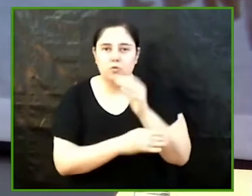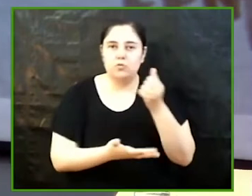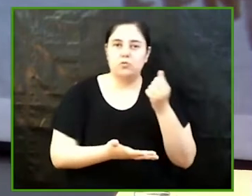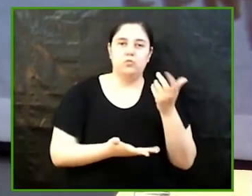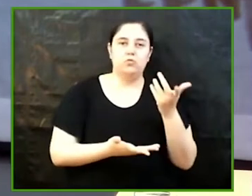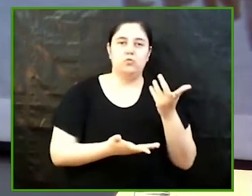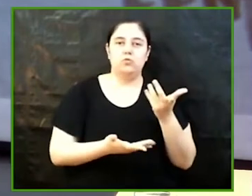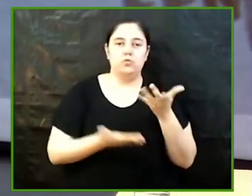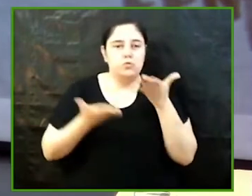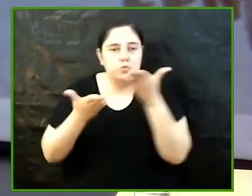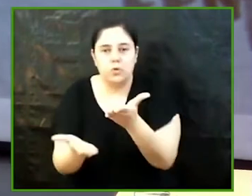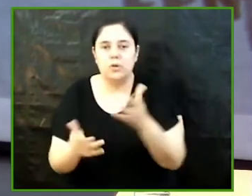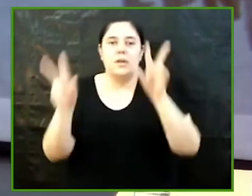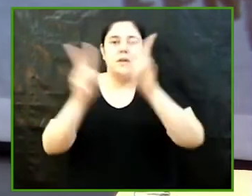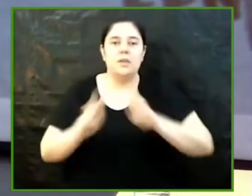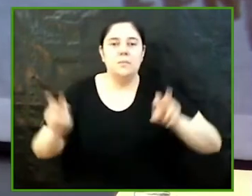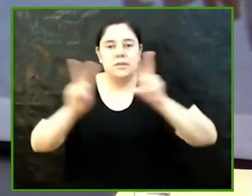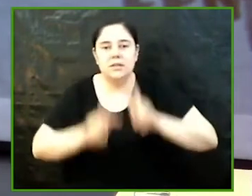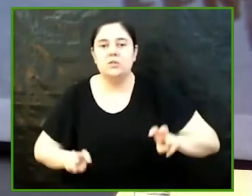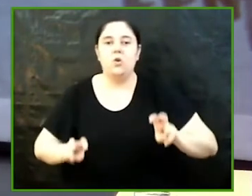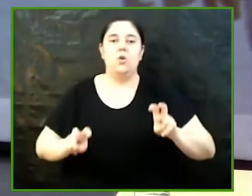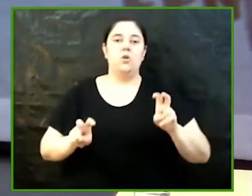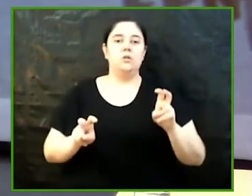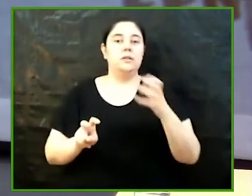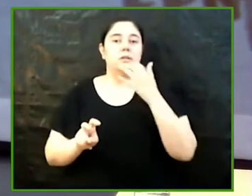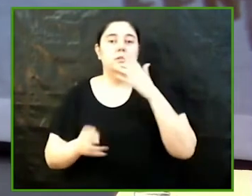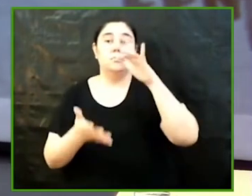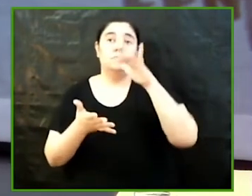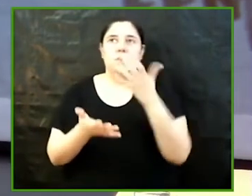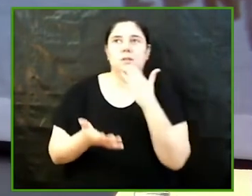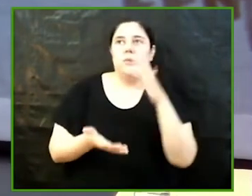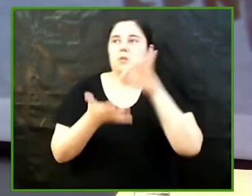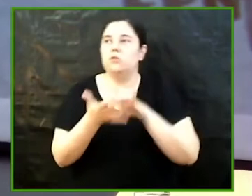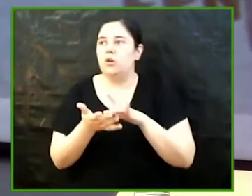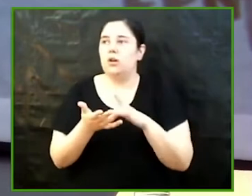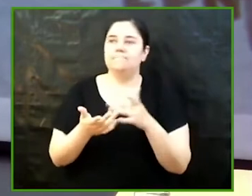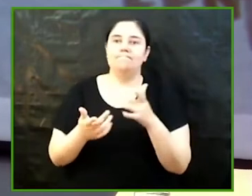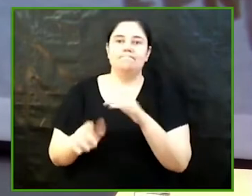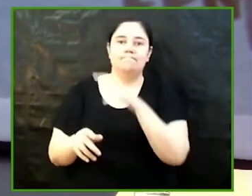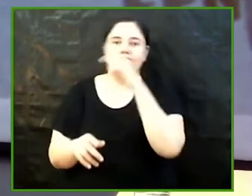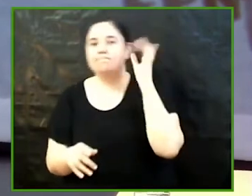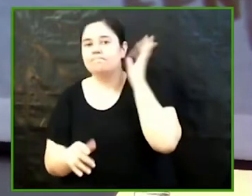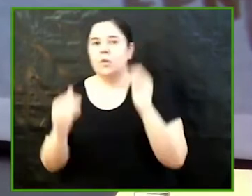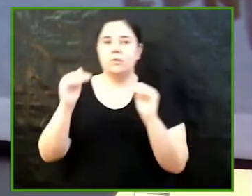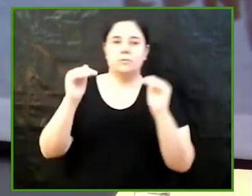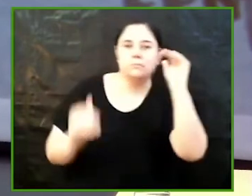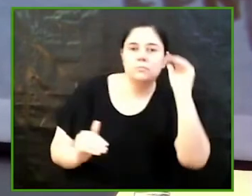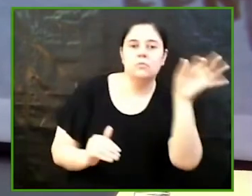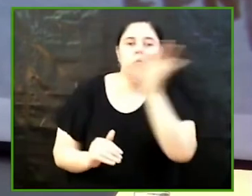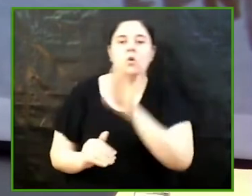visualitzant les discriminacions envers les dones que encara es produeixen en diferents àmbits, com fent paleses també les dificultats